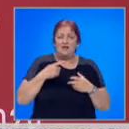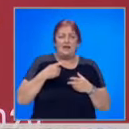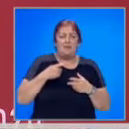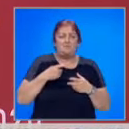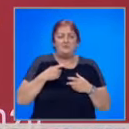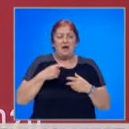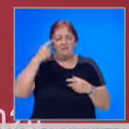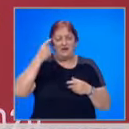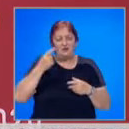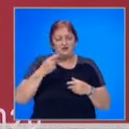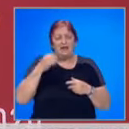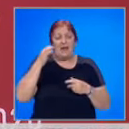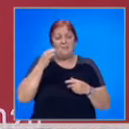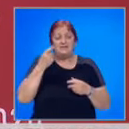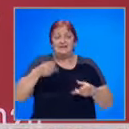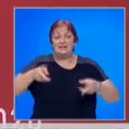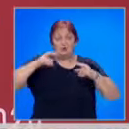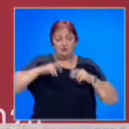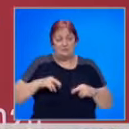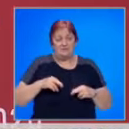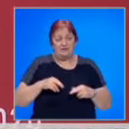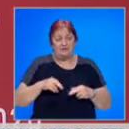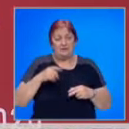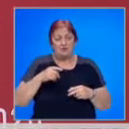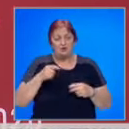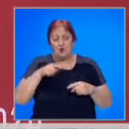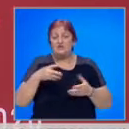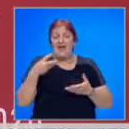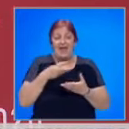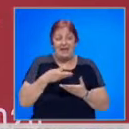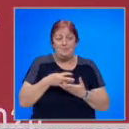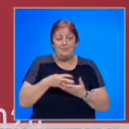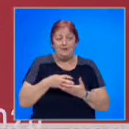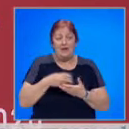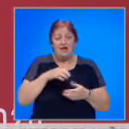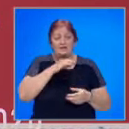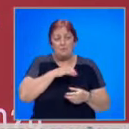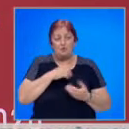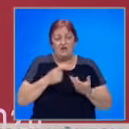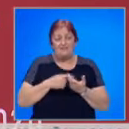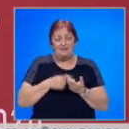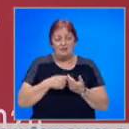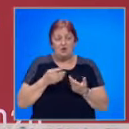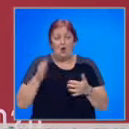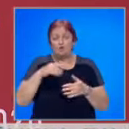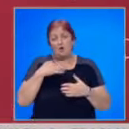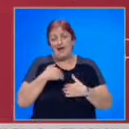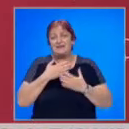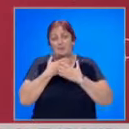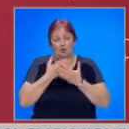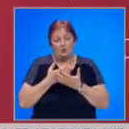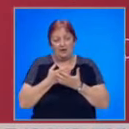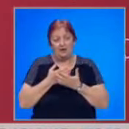психически. Мисля, че след като съм се завърнала с този уникален екип, се получават нещата. Сега че отново им благодаря.